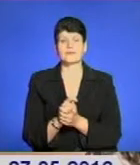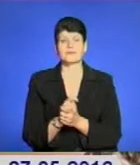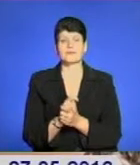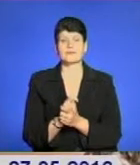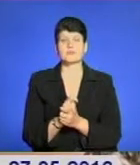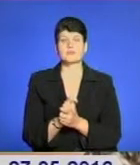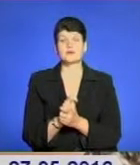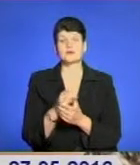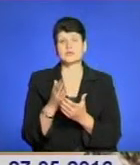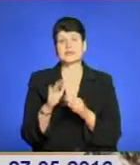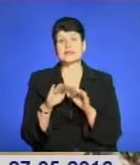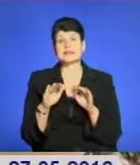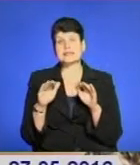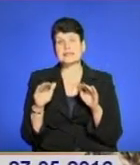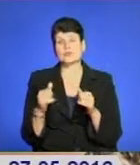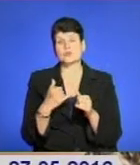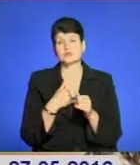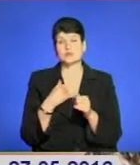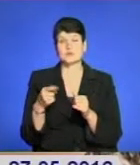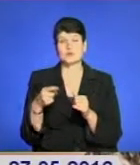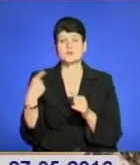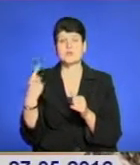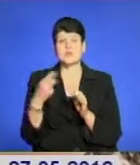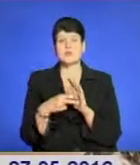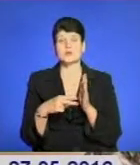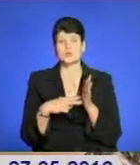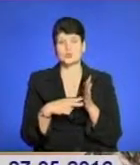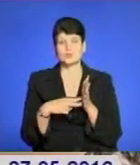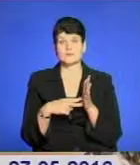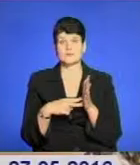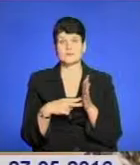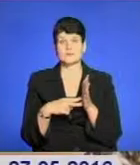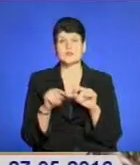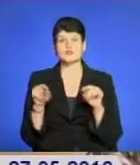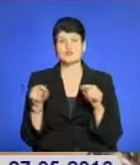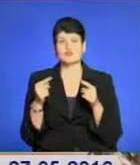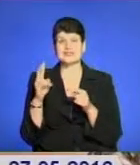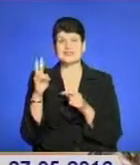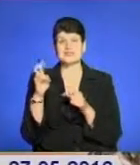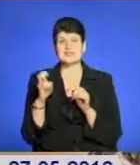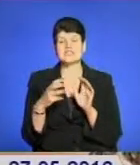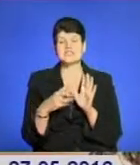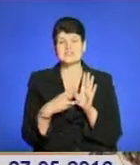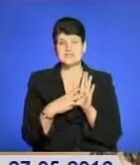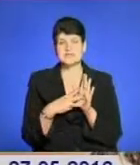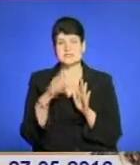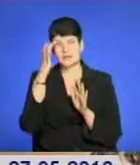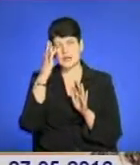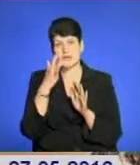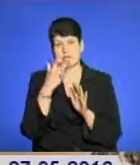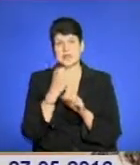Власне, діти в нас в Тернопільській області планують створити 208 літніх таборів.